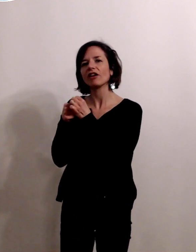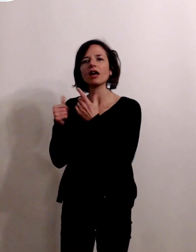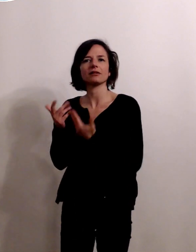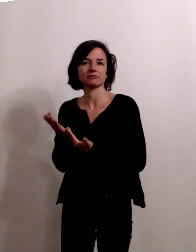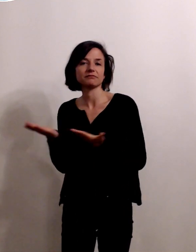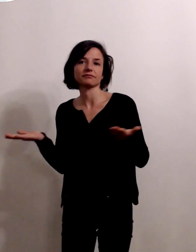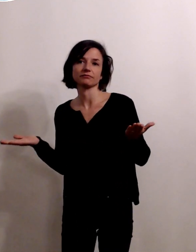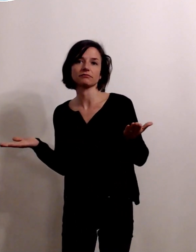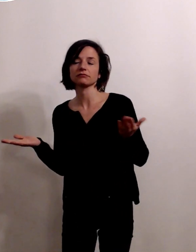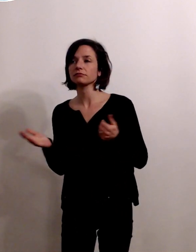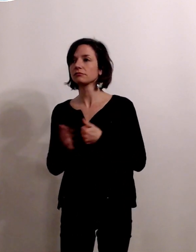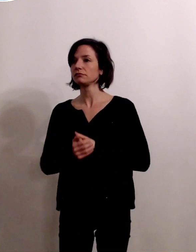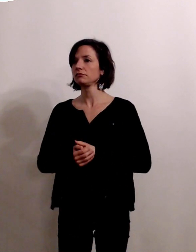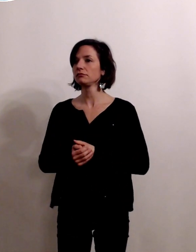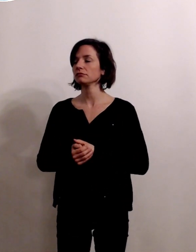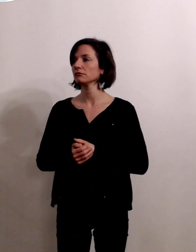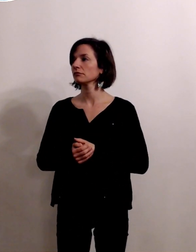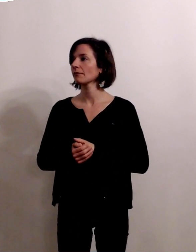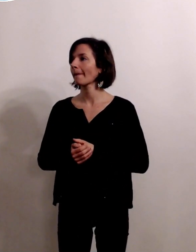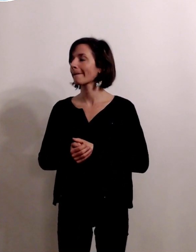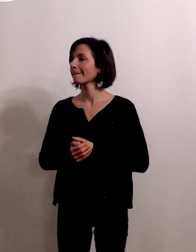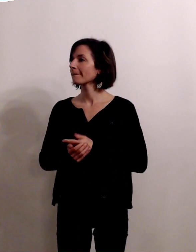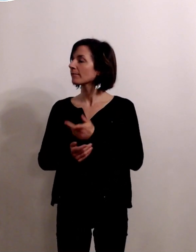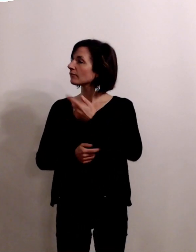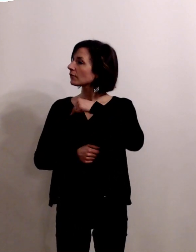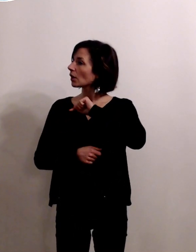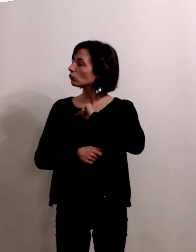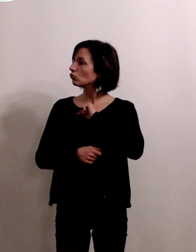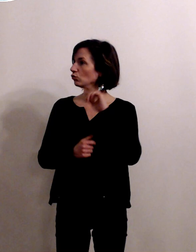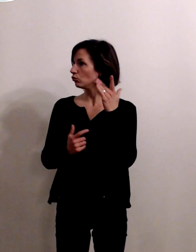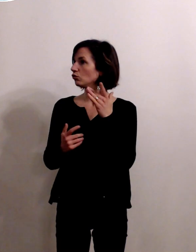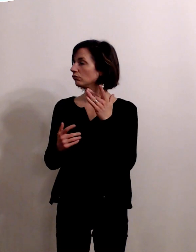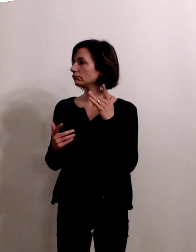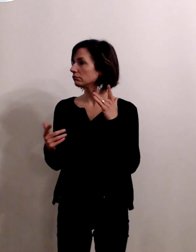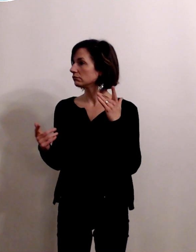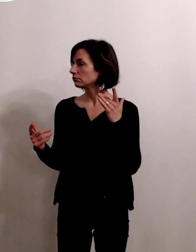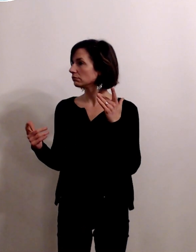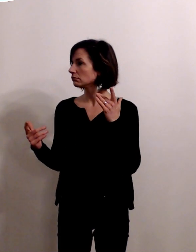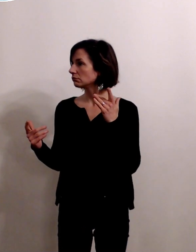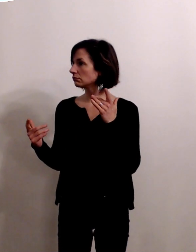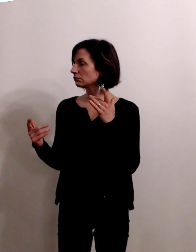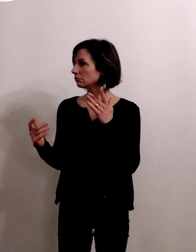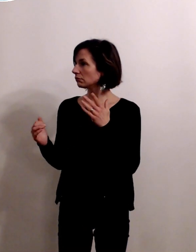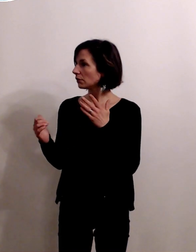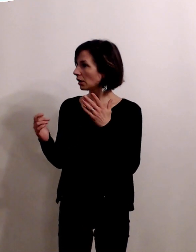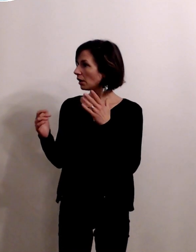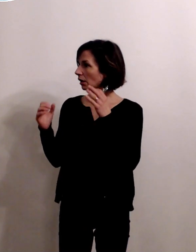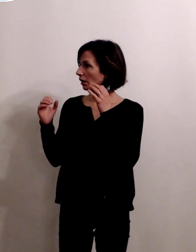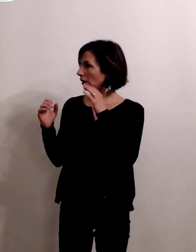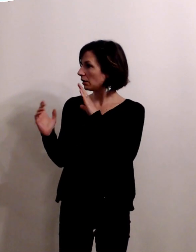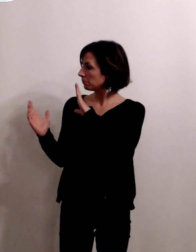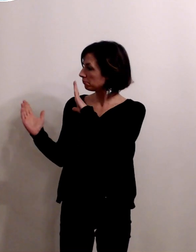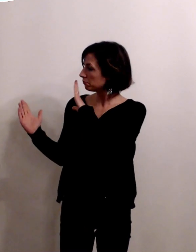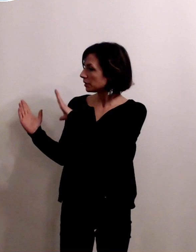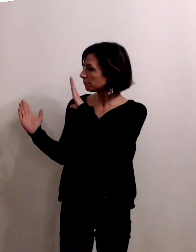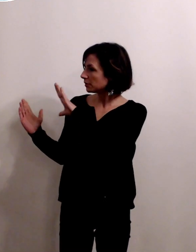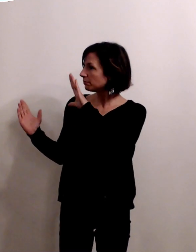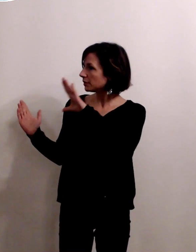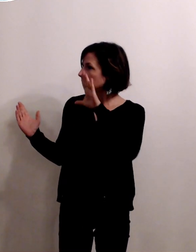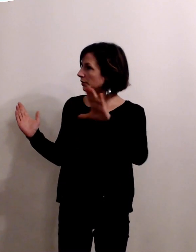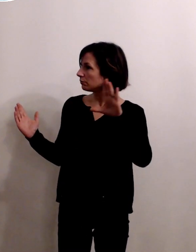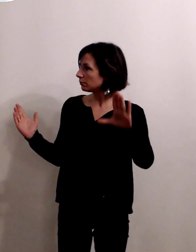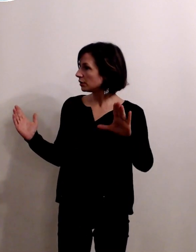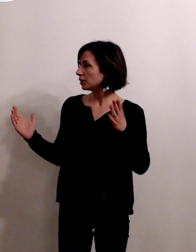voilà donc ça ça veut dire qu'on est en capacité de vous accompagner sur des spécificités et sur l'aspect